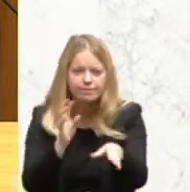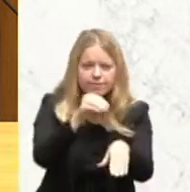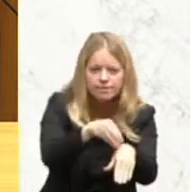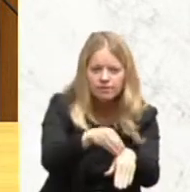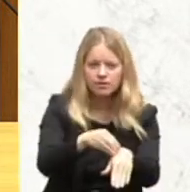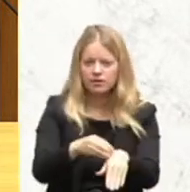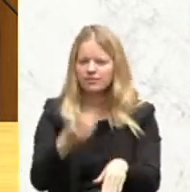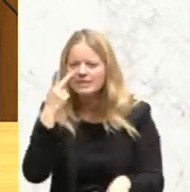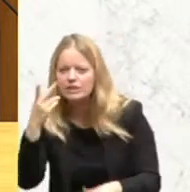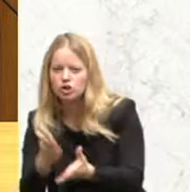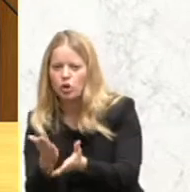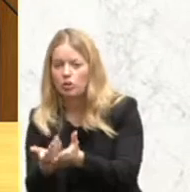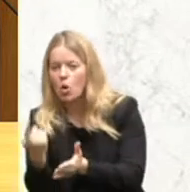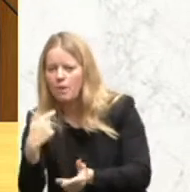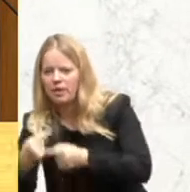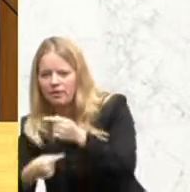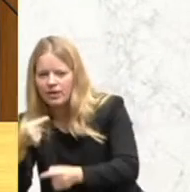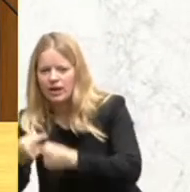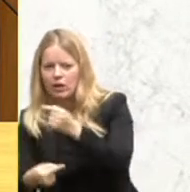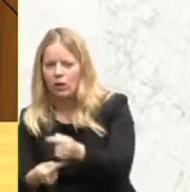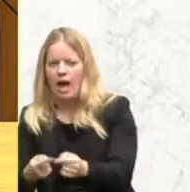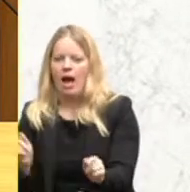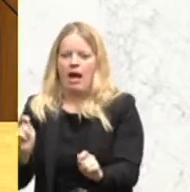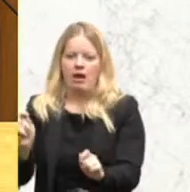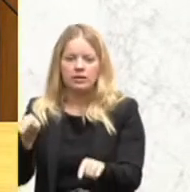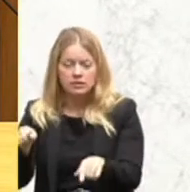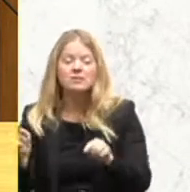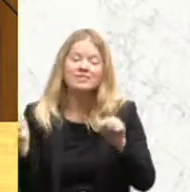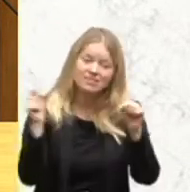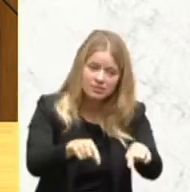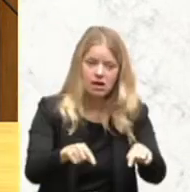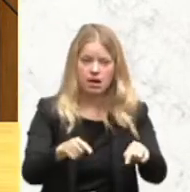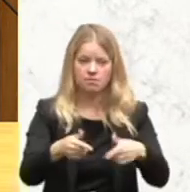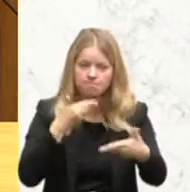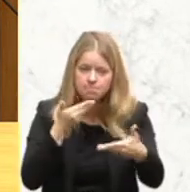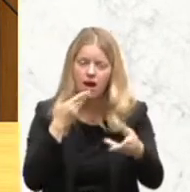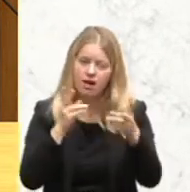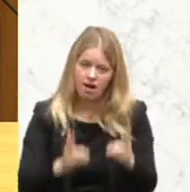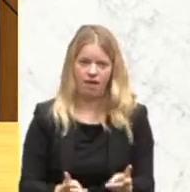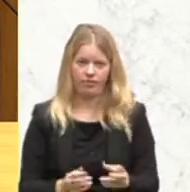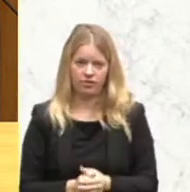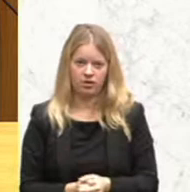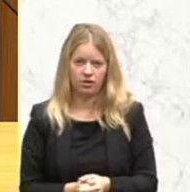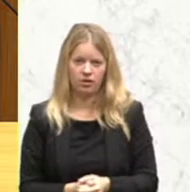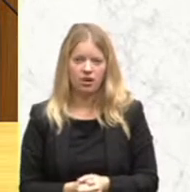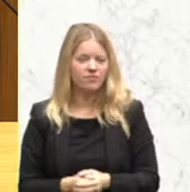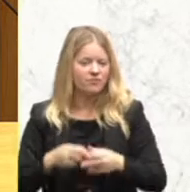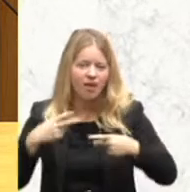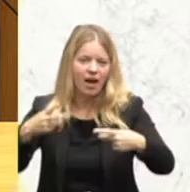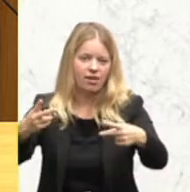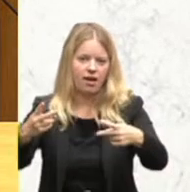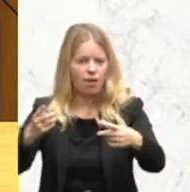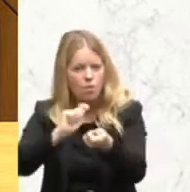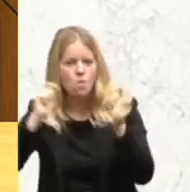Zeichen dafür feststellen, damit weitere Radikalisierung verhindert wird. Wenn uns das nämlich nicht gelingt,